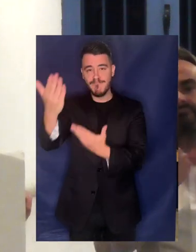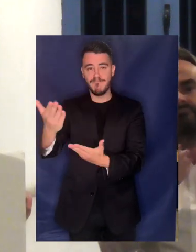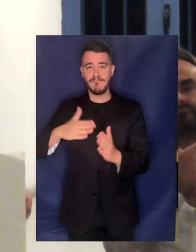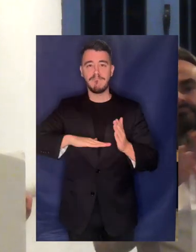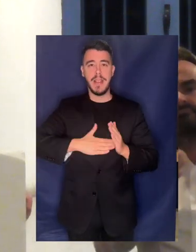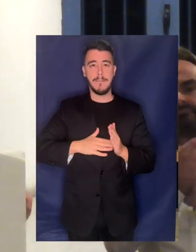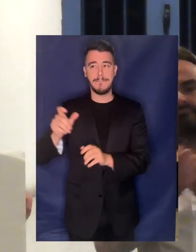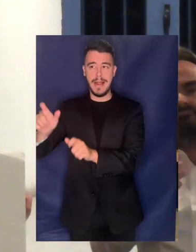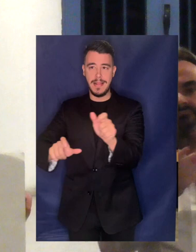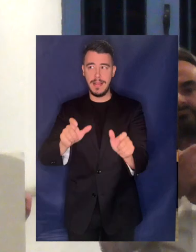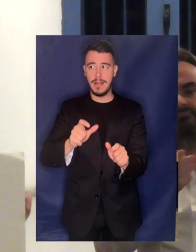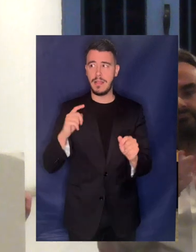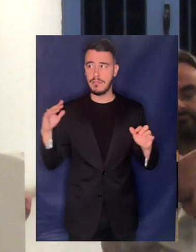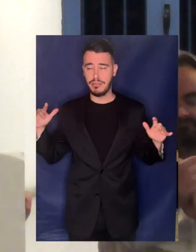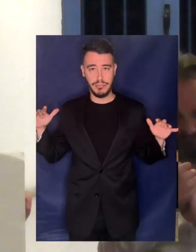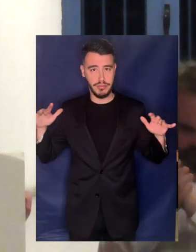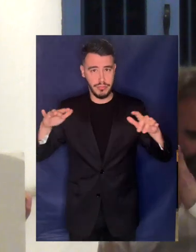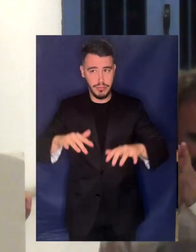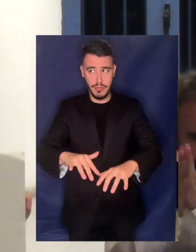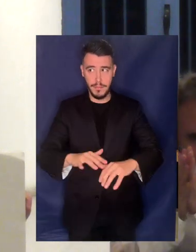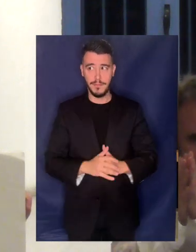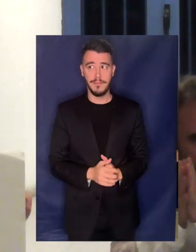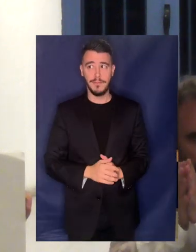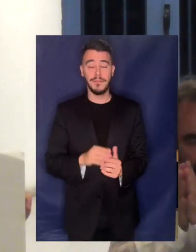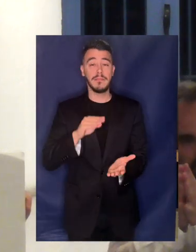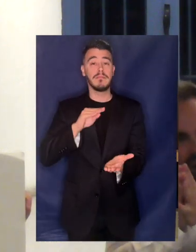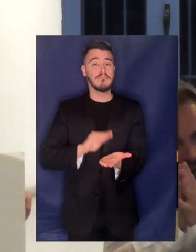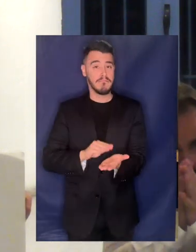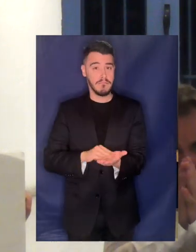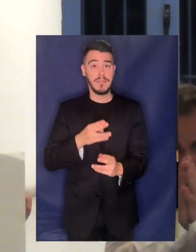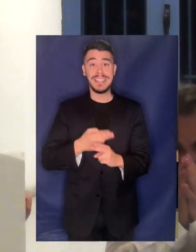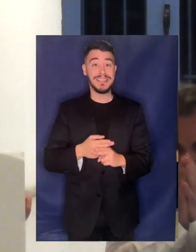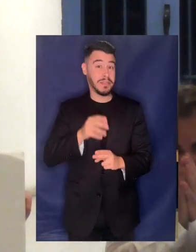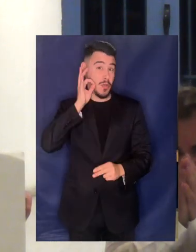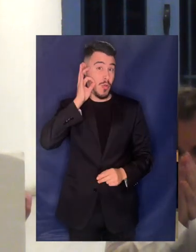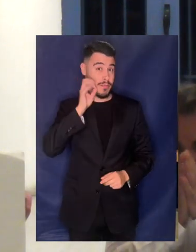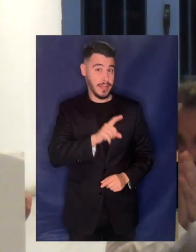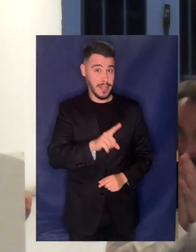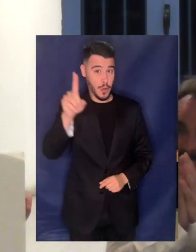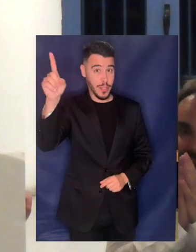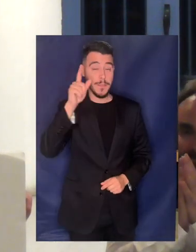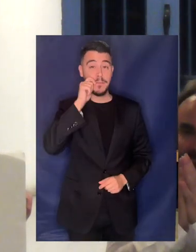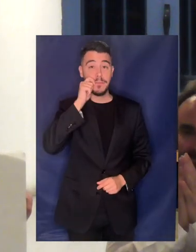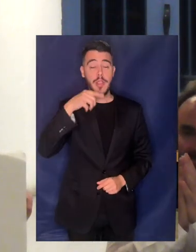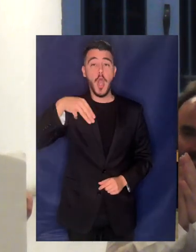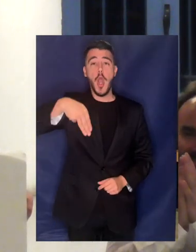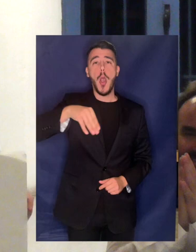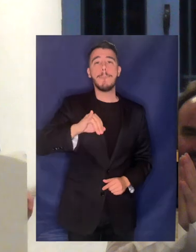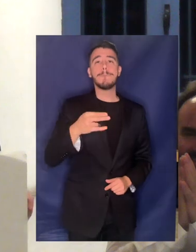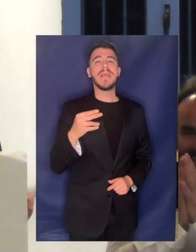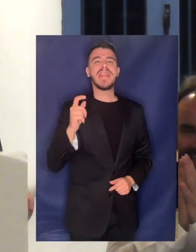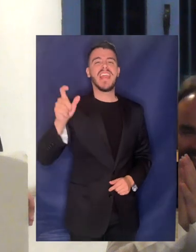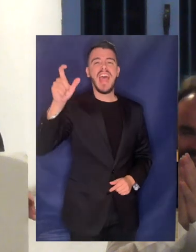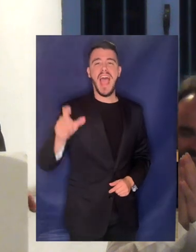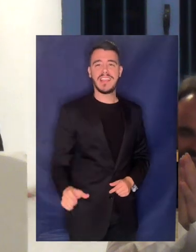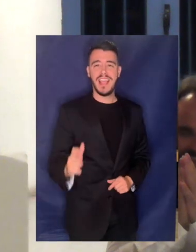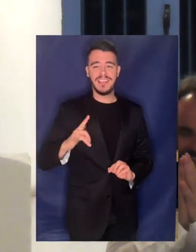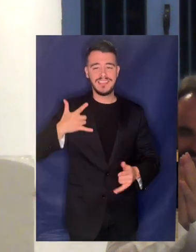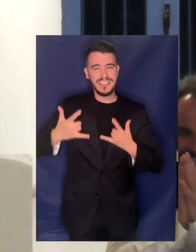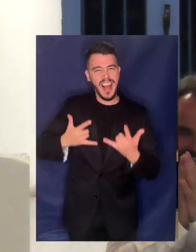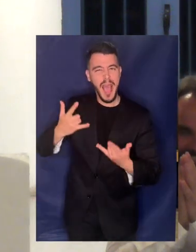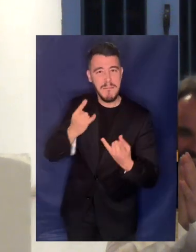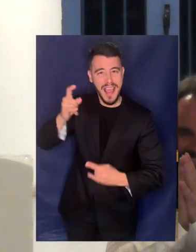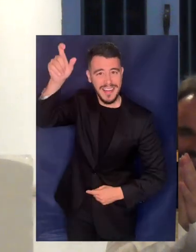το δεύτερο σημαντικό στη Θεσσαλονίκη που έγινε είναι ότι ο Μηθριδάτης πήγε σε πατσατζίδικο στο Τζαρουχά